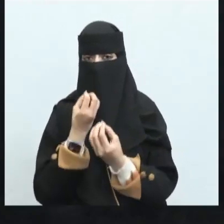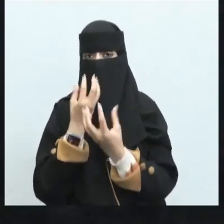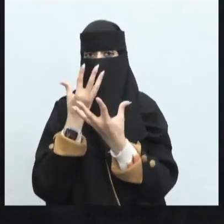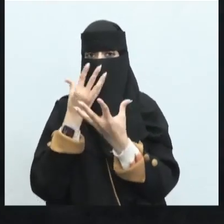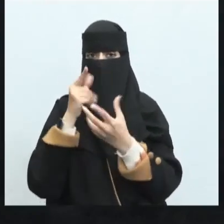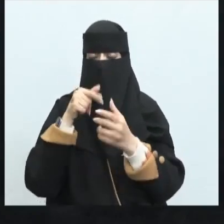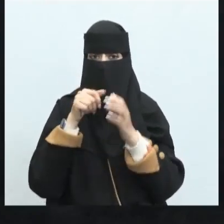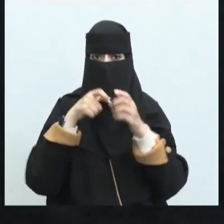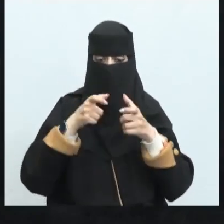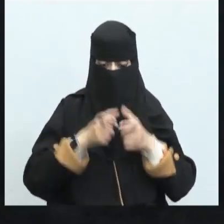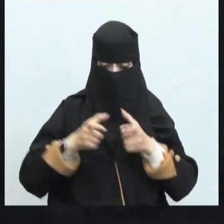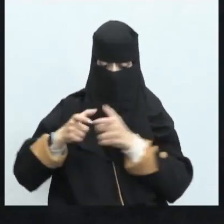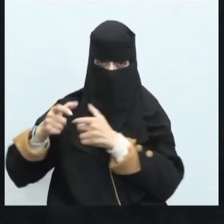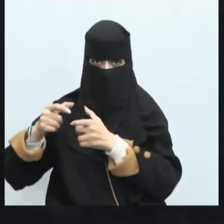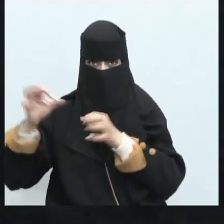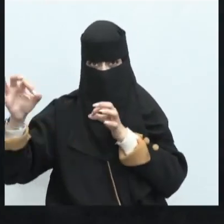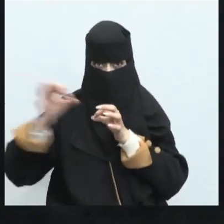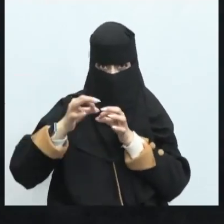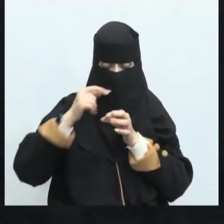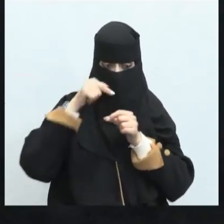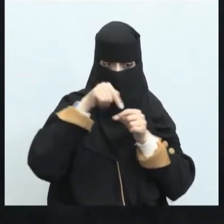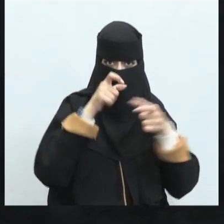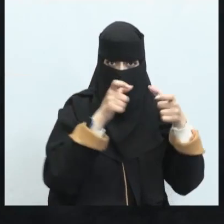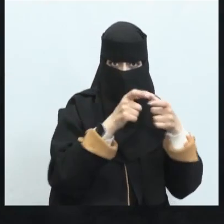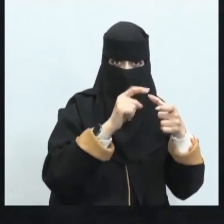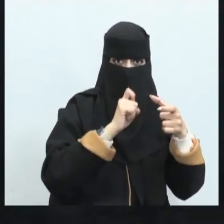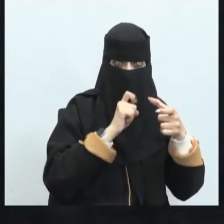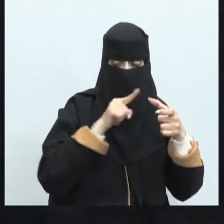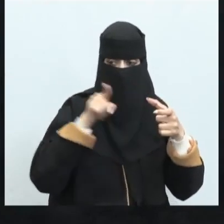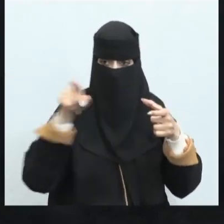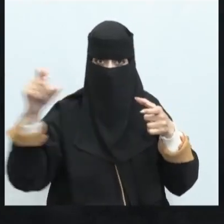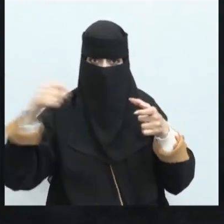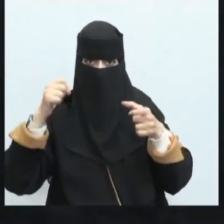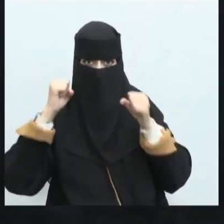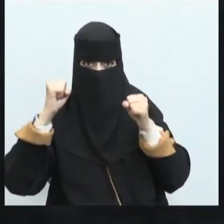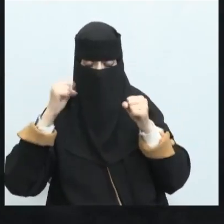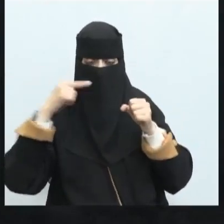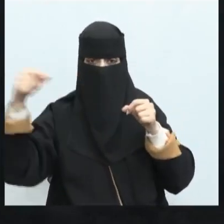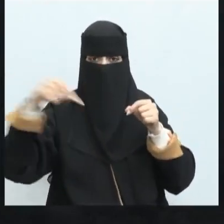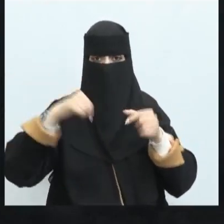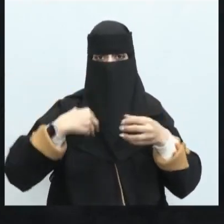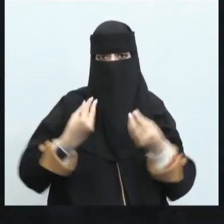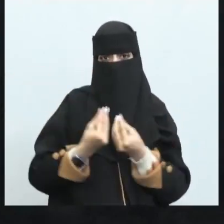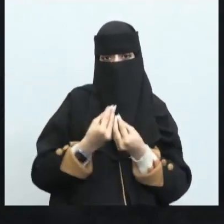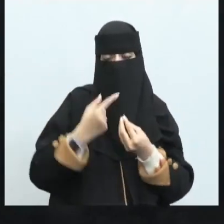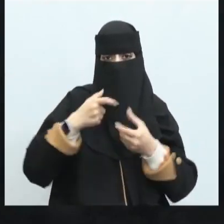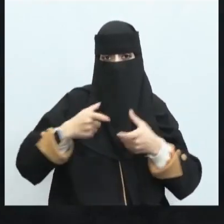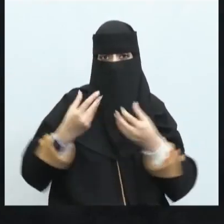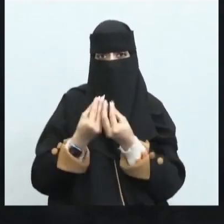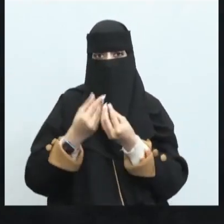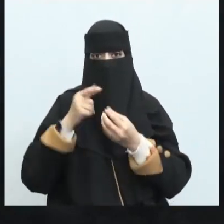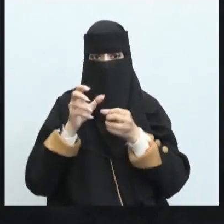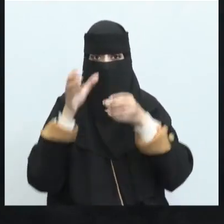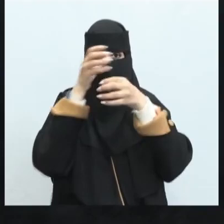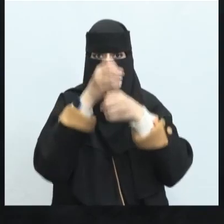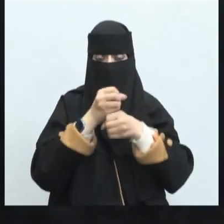كانت القبائل الضعيفة القوية تغزو الضعيفة وتغير عليها لكن يقول القبيلة الضعيفة كانت